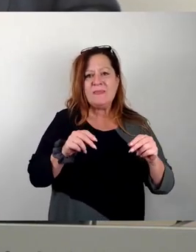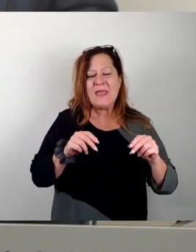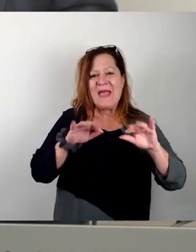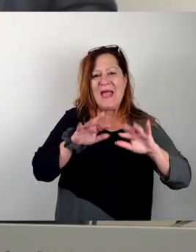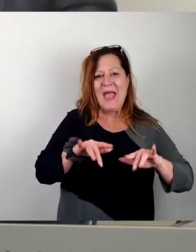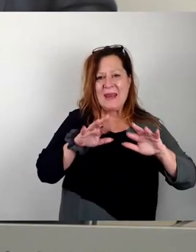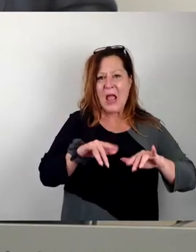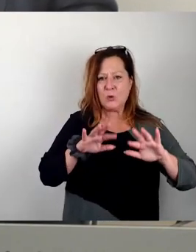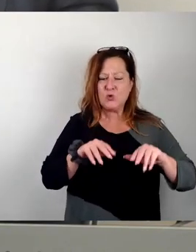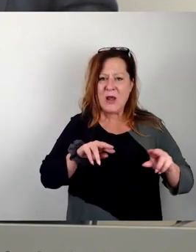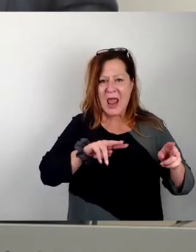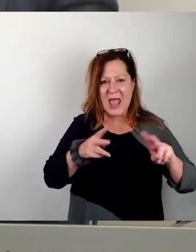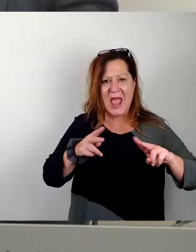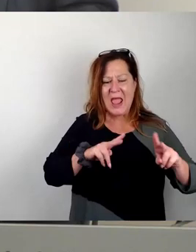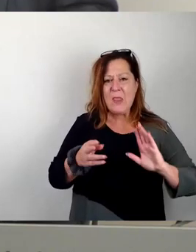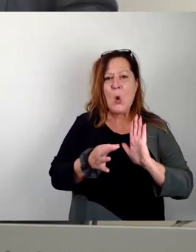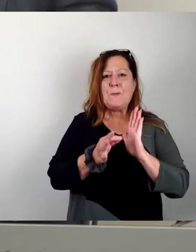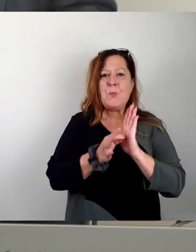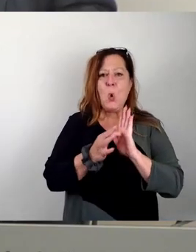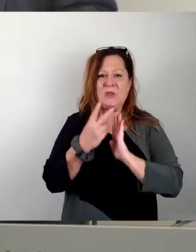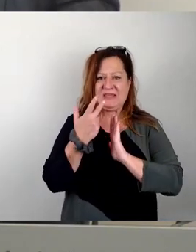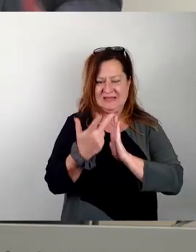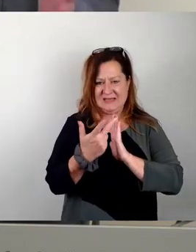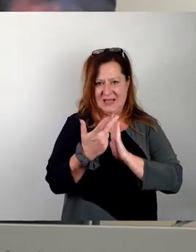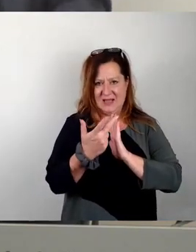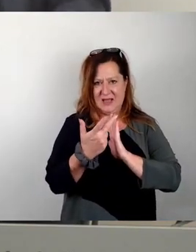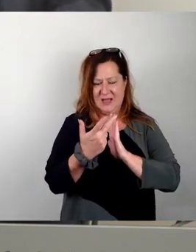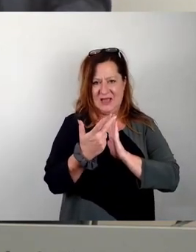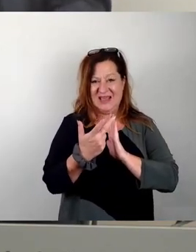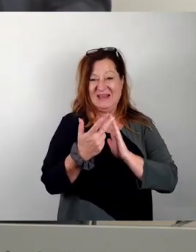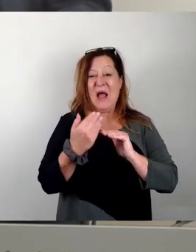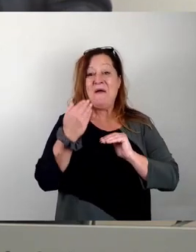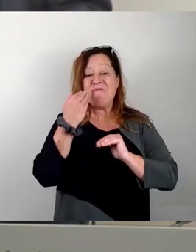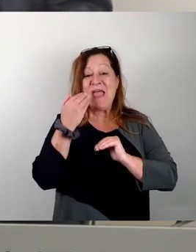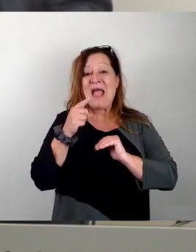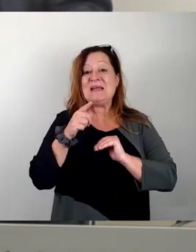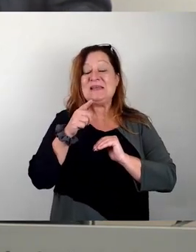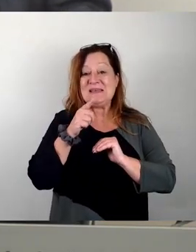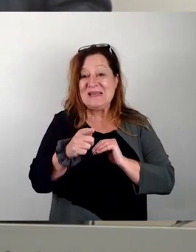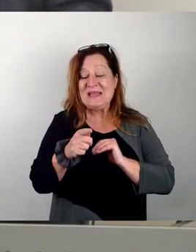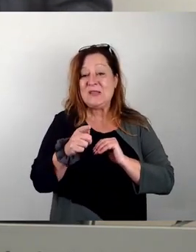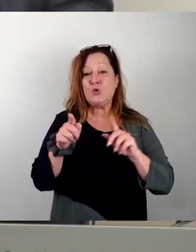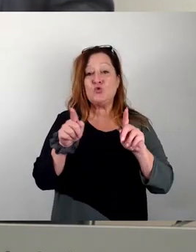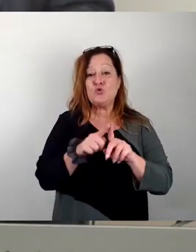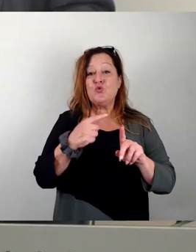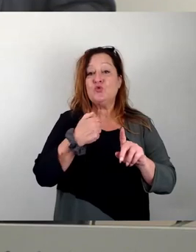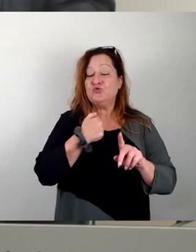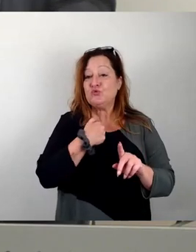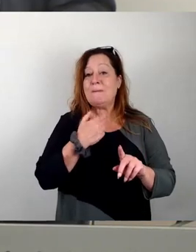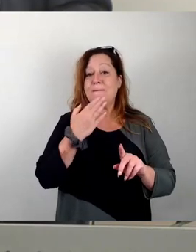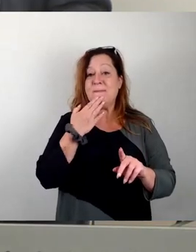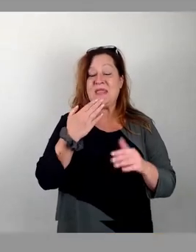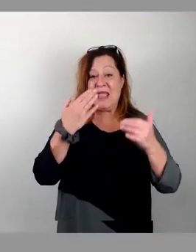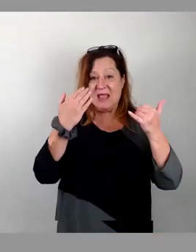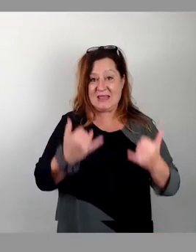Punkt 3. Wer kann diesem Änderungsantrag so zustimmen? Den bitte ich jetzt um das